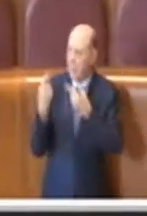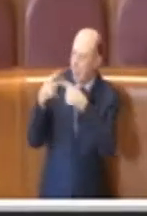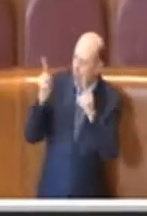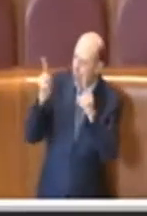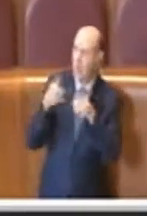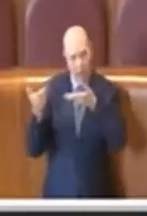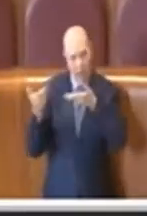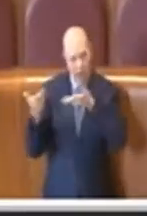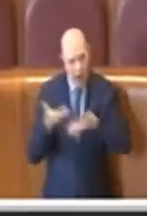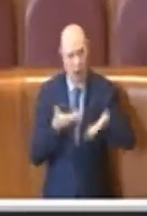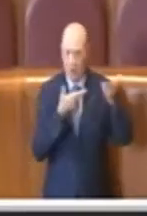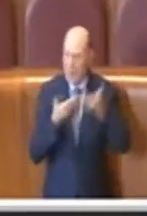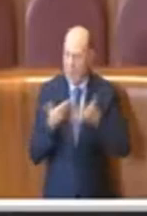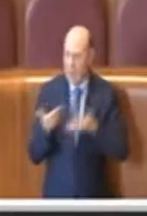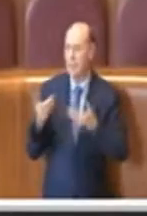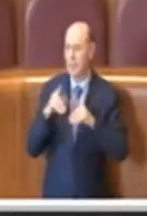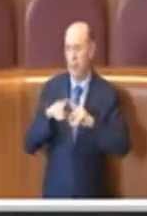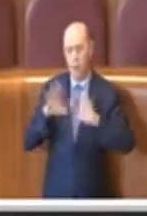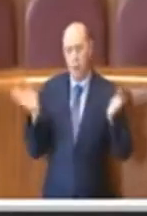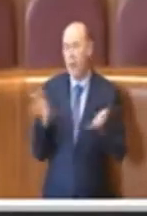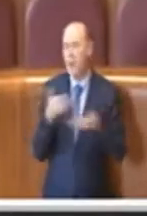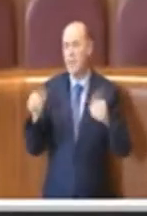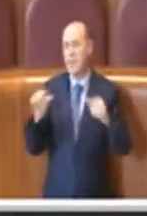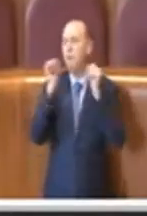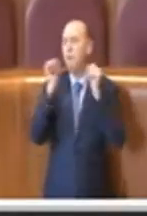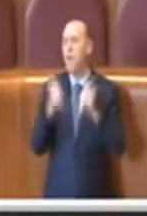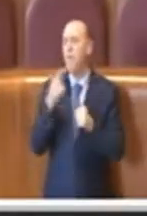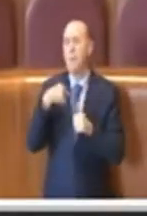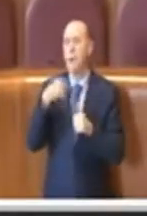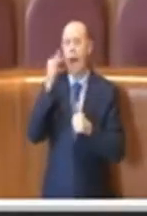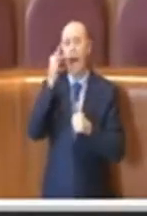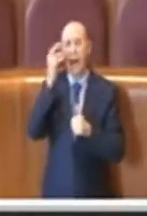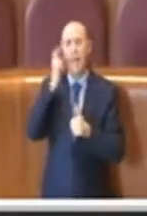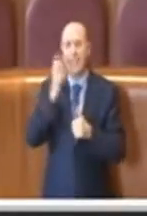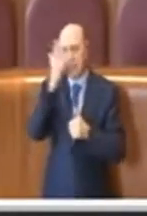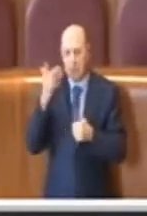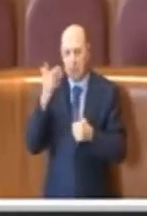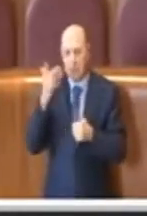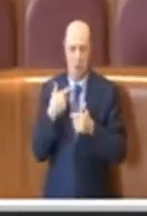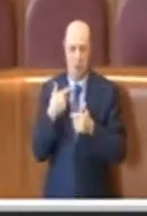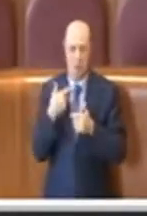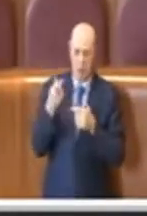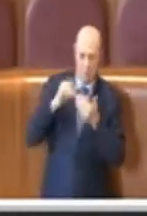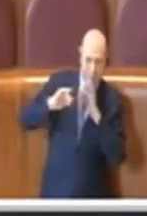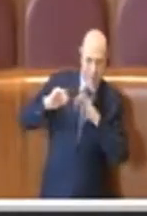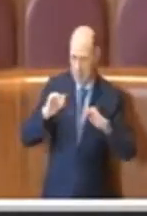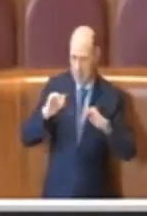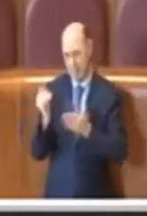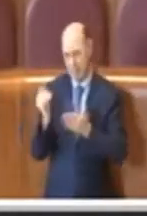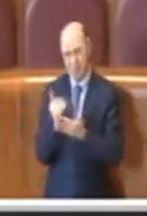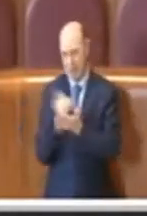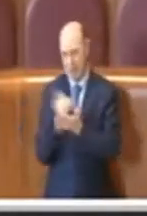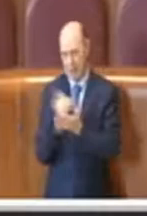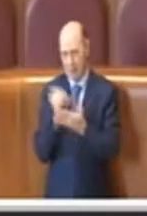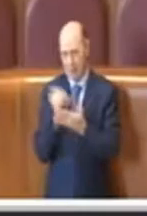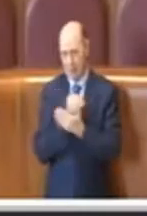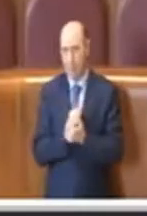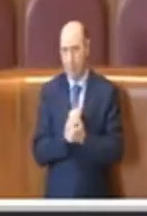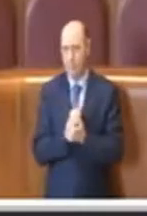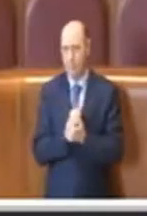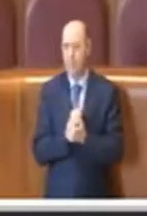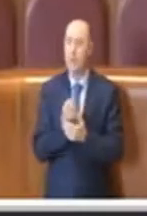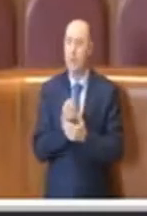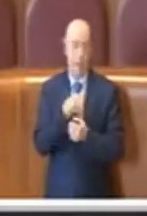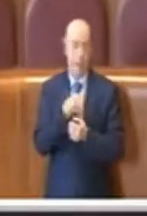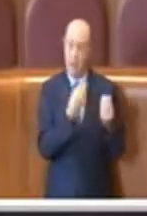contro ogni forma di razzismo e discriminazione tra gli uomini. Come dicevano i